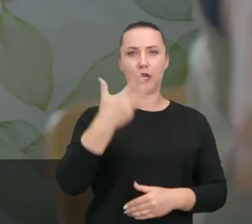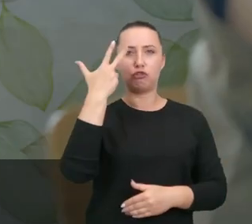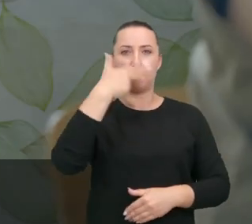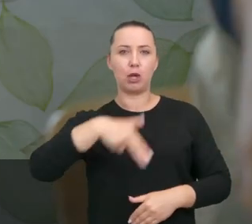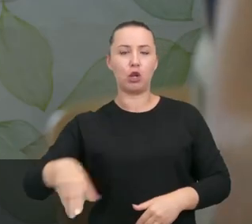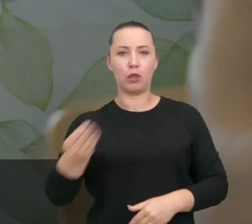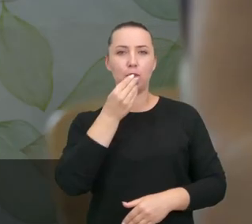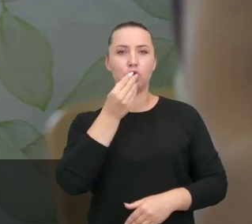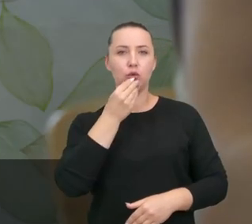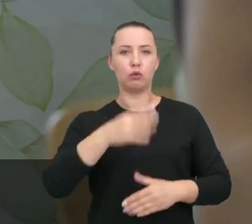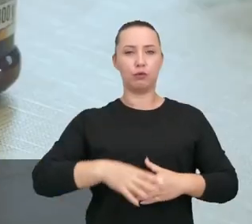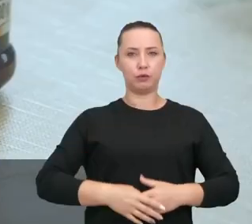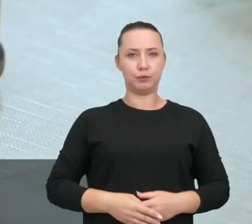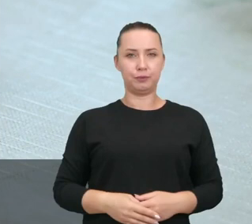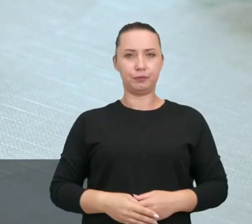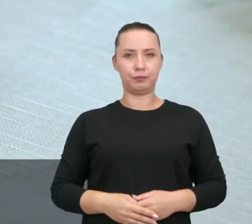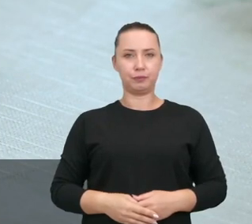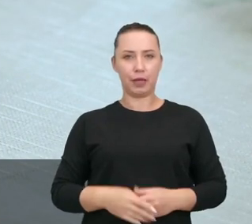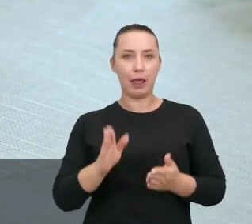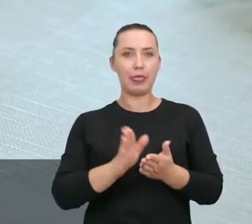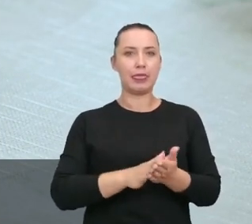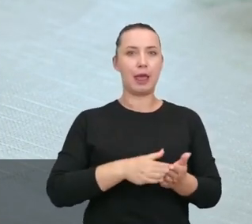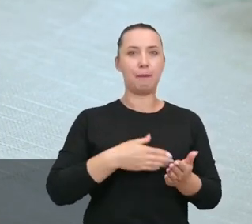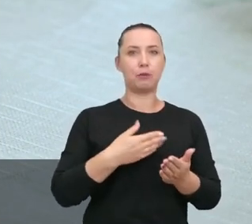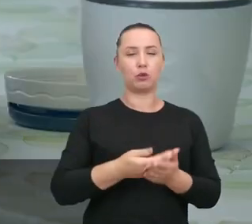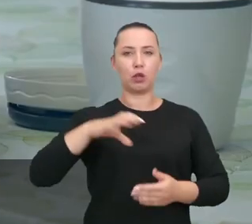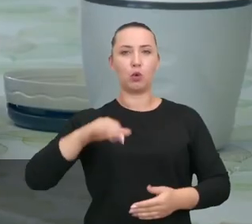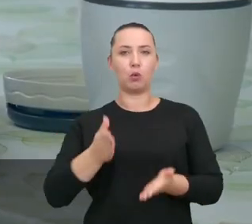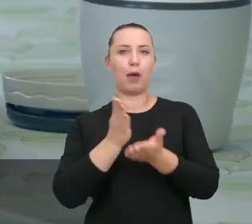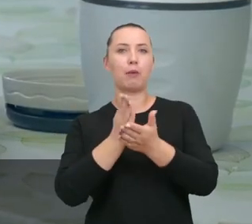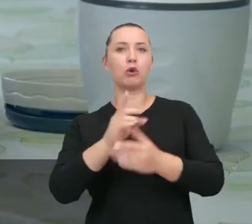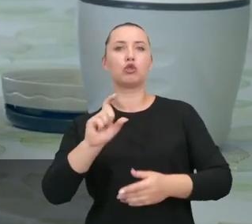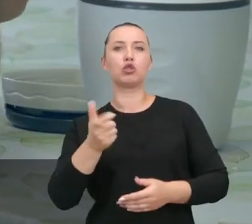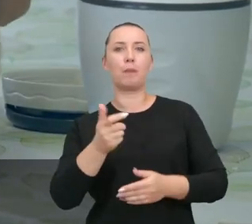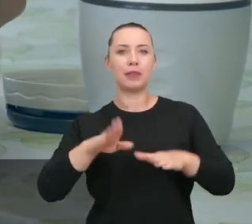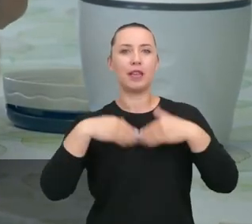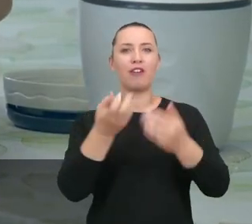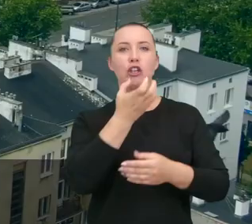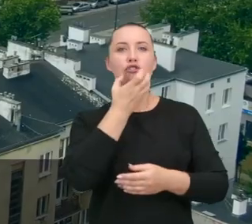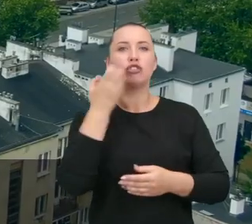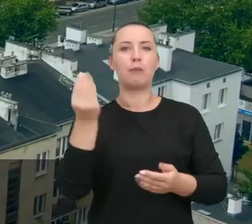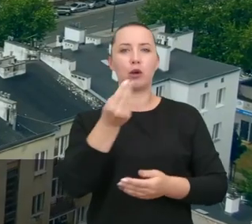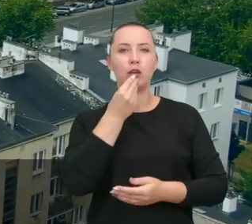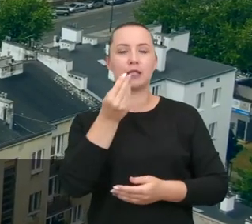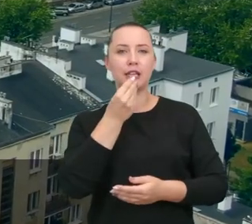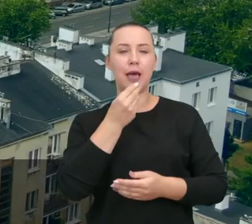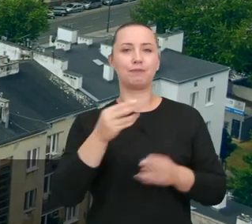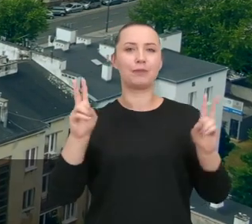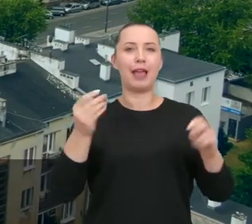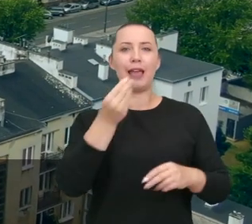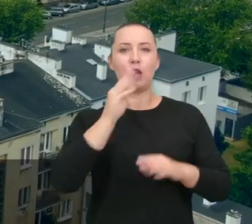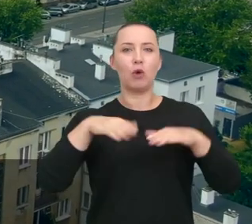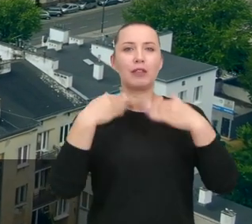paczek, 3 miliony posiłków. Jednym z rodzajów udzielanej pomocy jest wydawanie ciepłych posiłków w